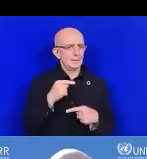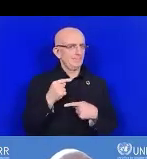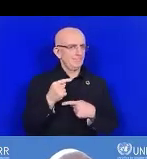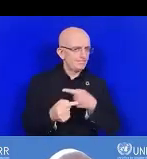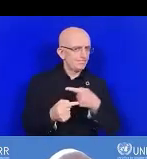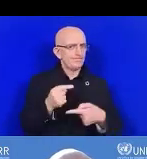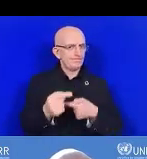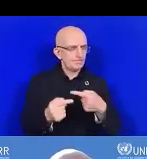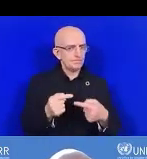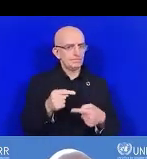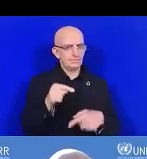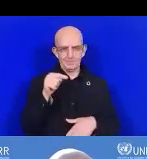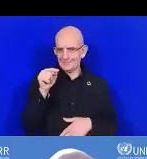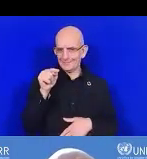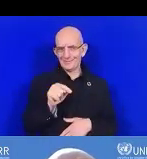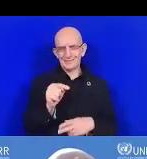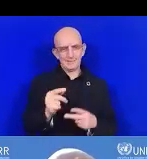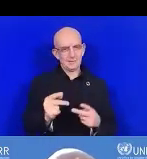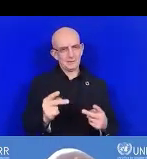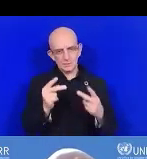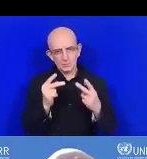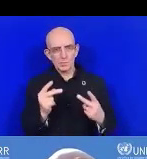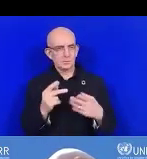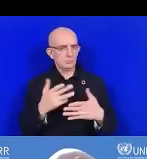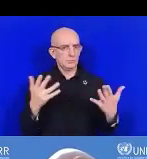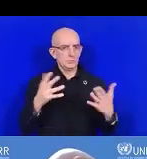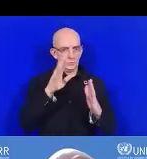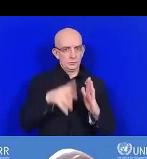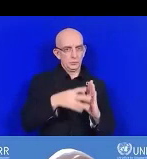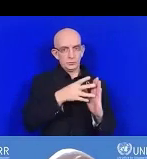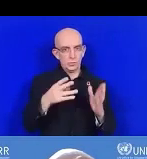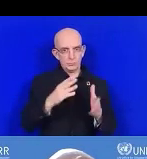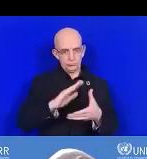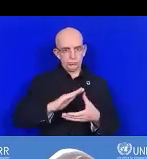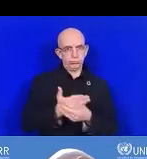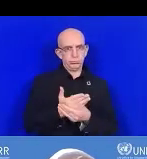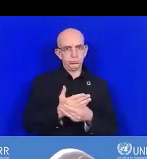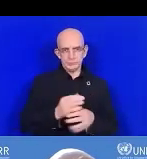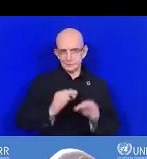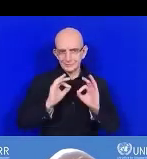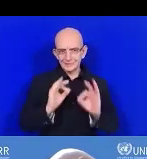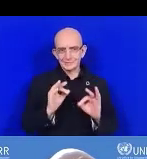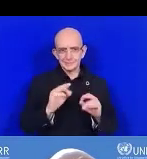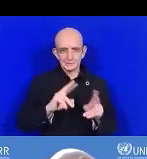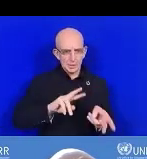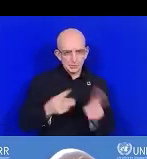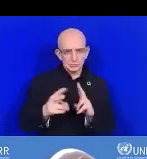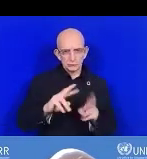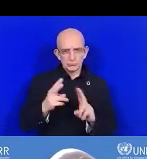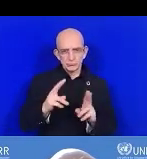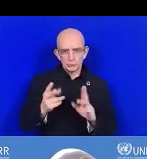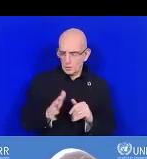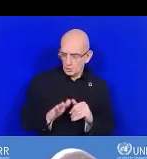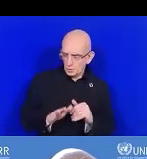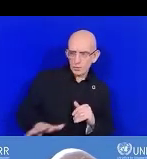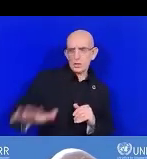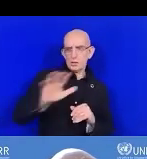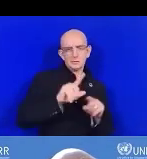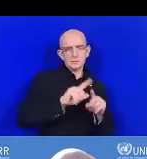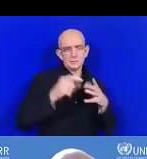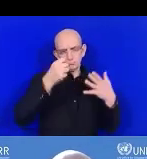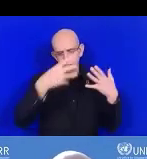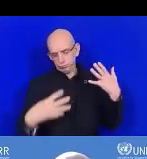sera toujours traduit dans d'autres langues. La formation que nous dispensons aujourd'hui